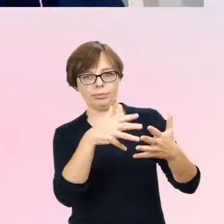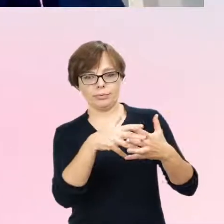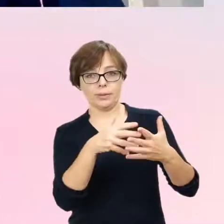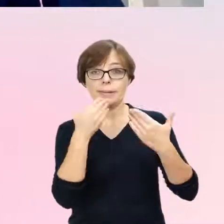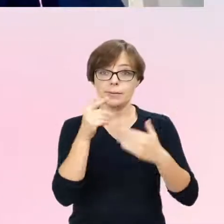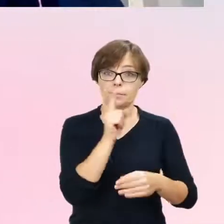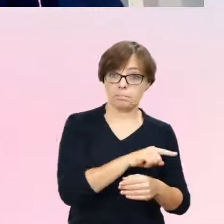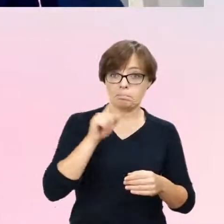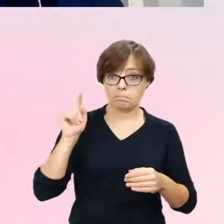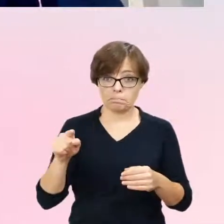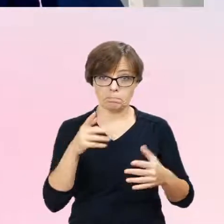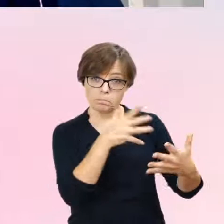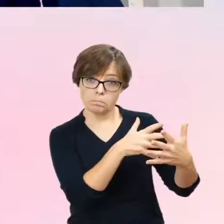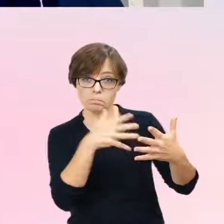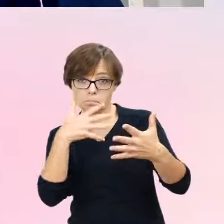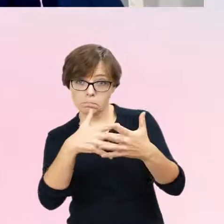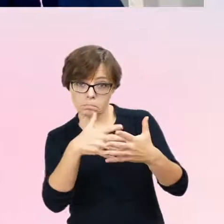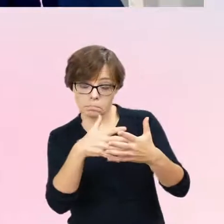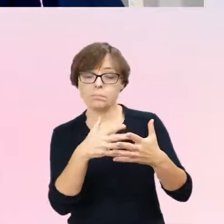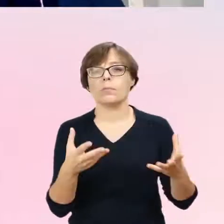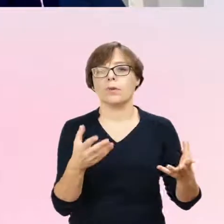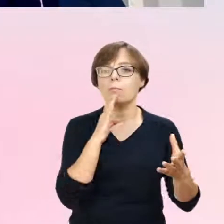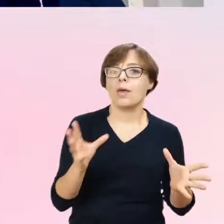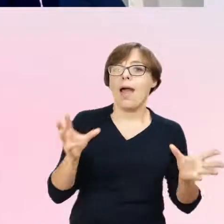się i najczęściej tak to po prostu wygląda.